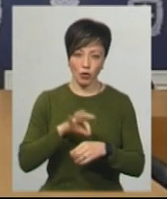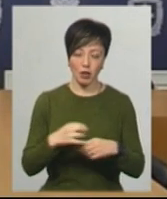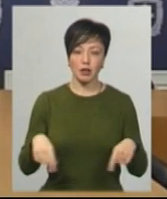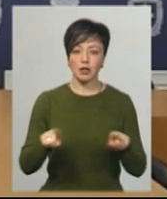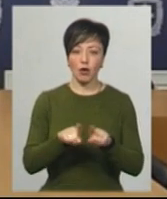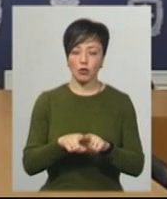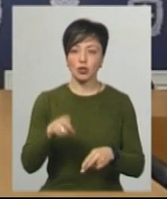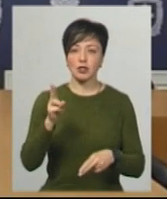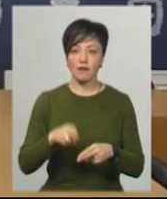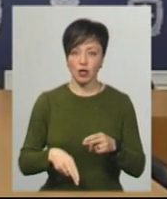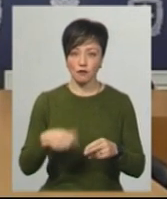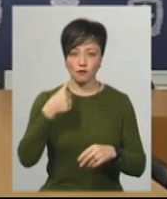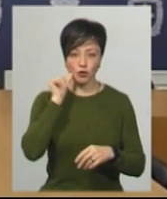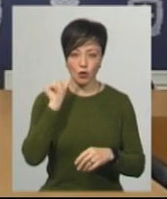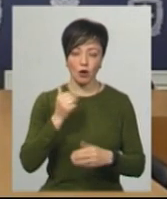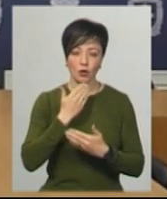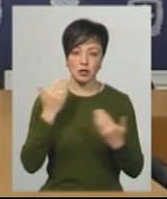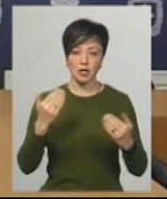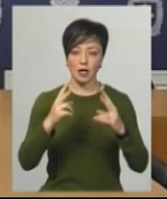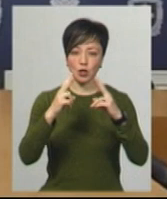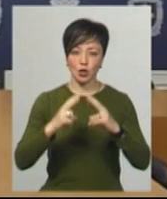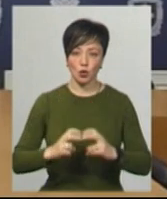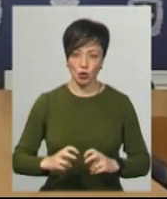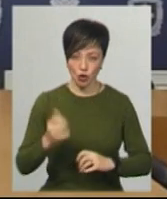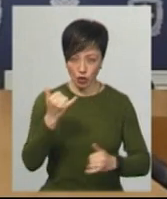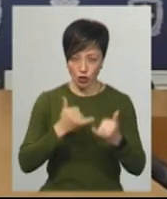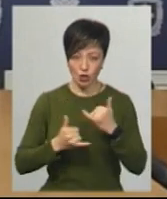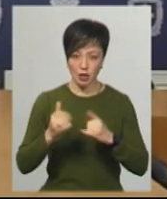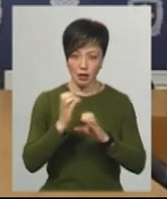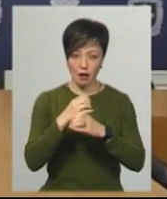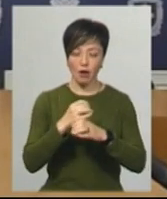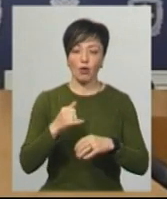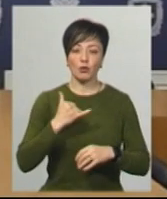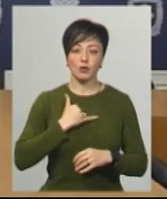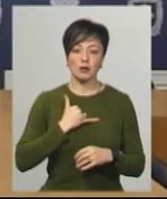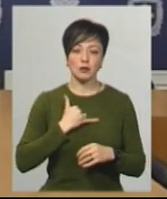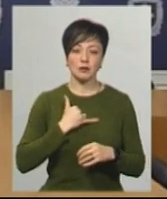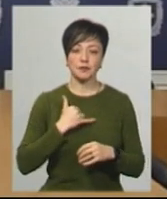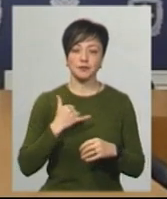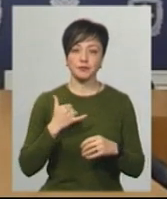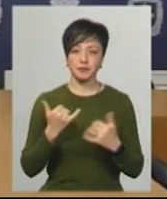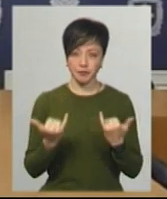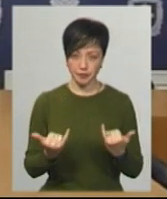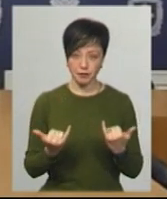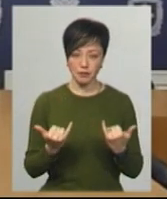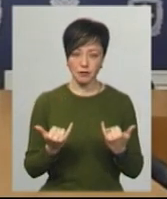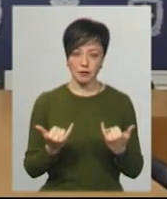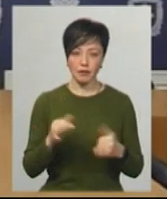Також завершили ми вже вчора останні дослідження по місту Нетішину. У нас на даний час